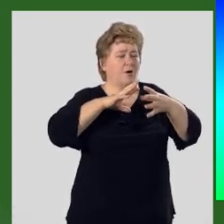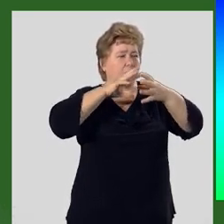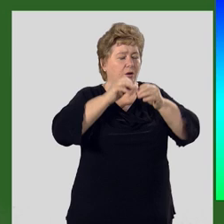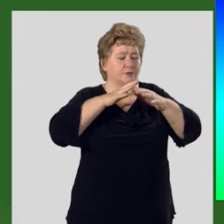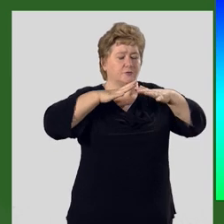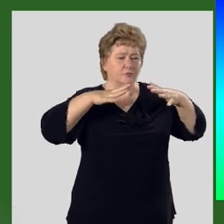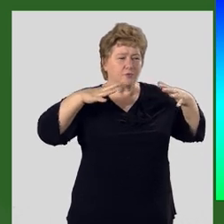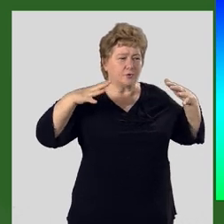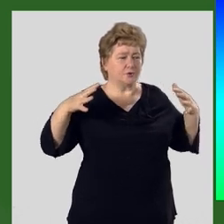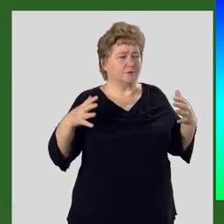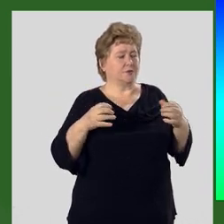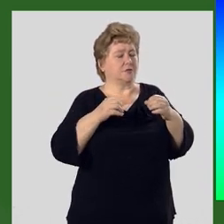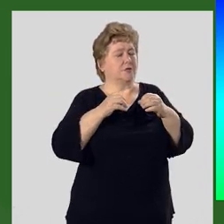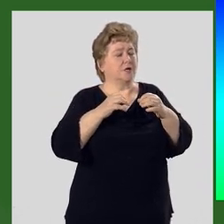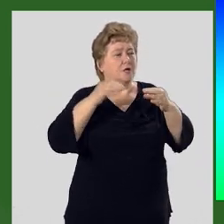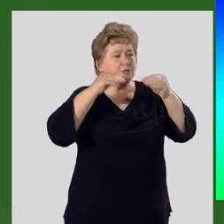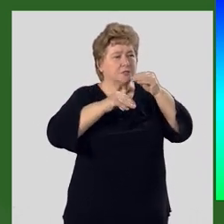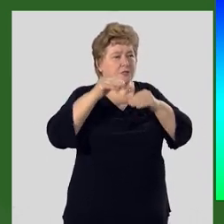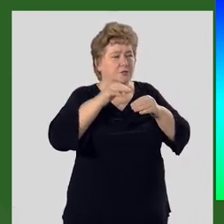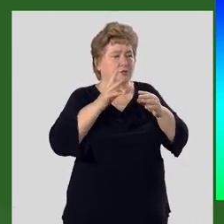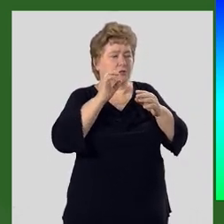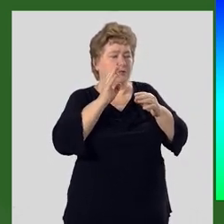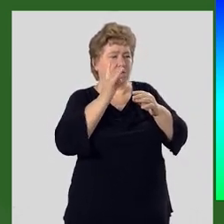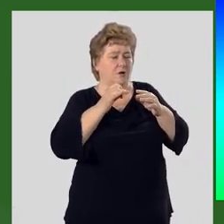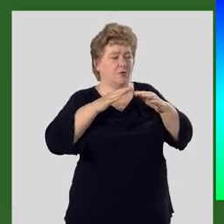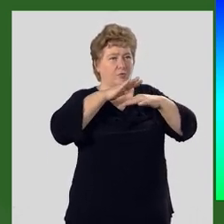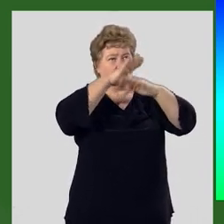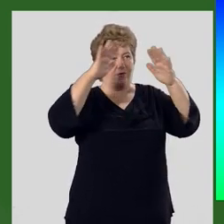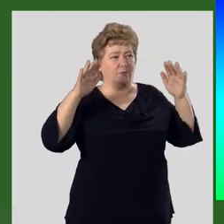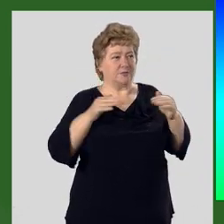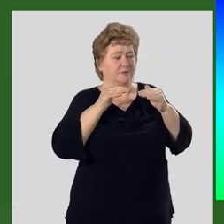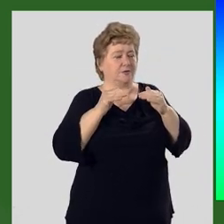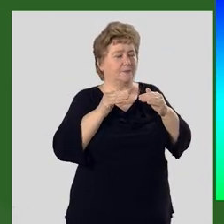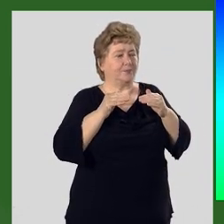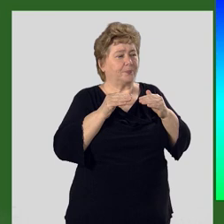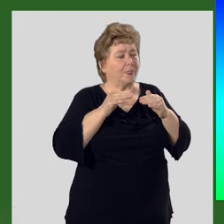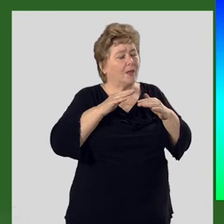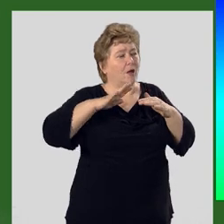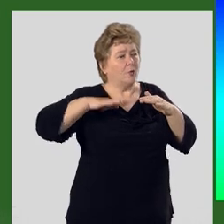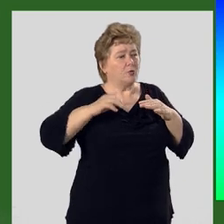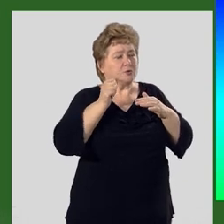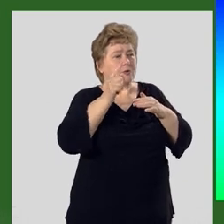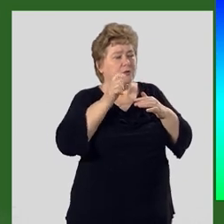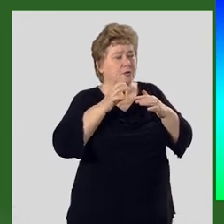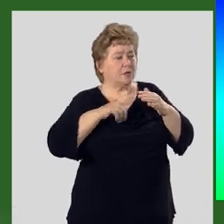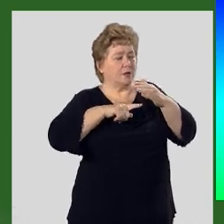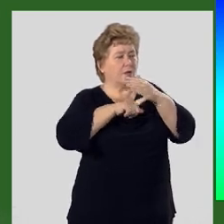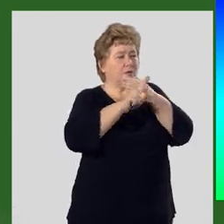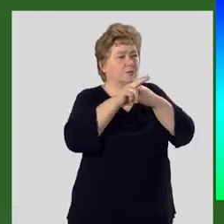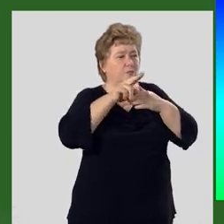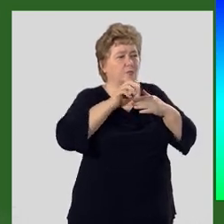количество росло, и увеличивалось содержание кислорода в атмосфере. После архея наступил